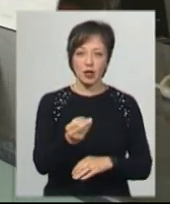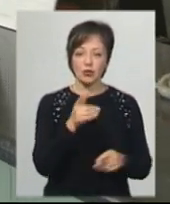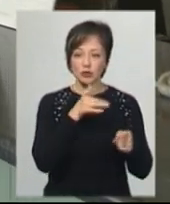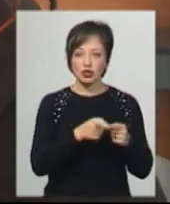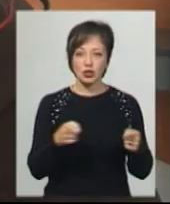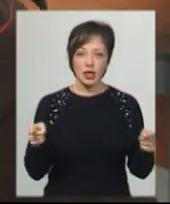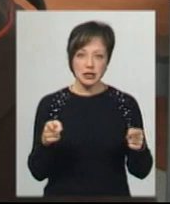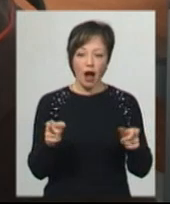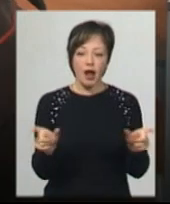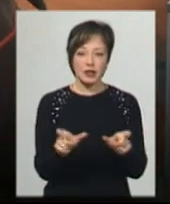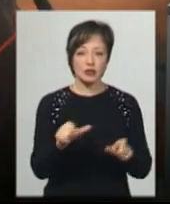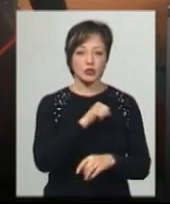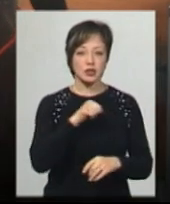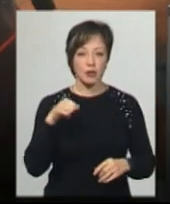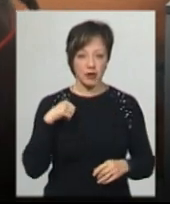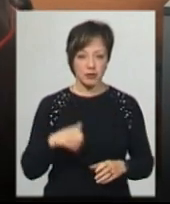карантину сама.